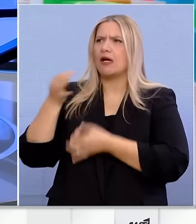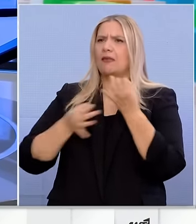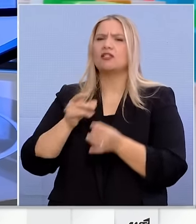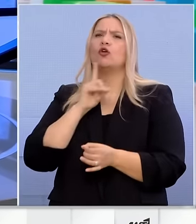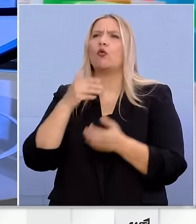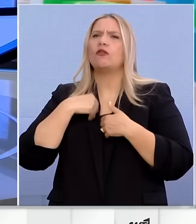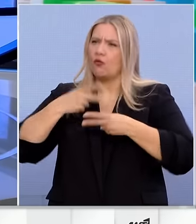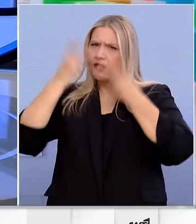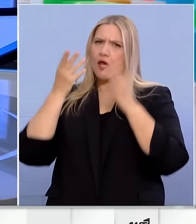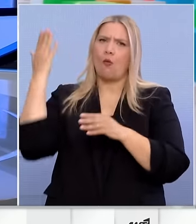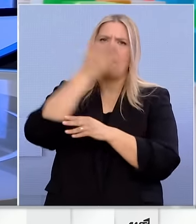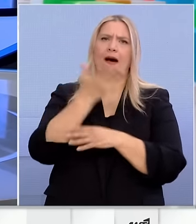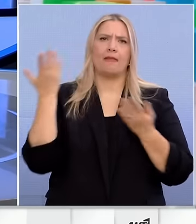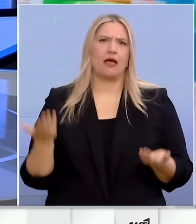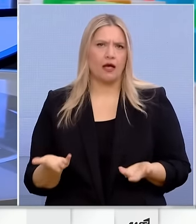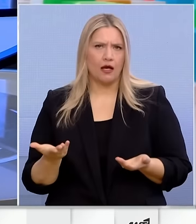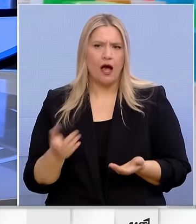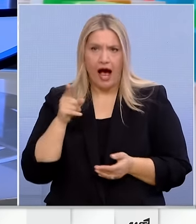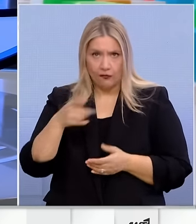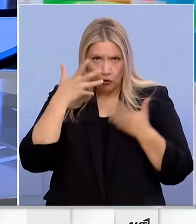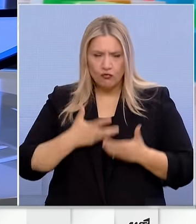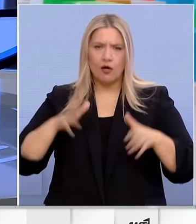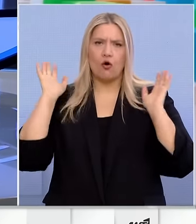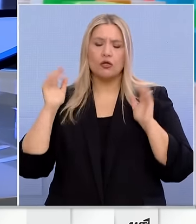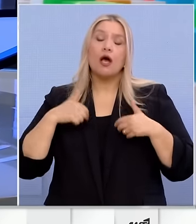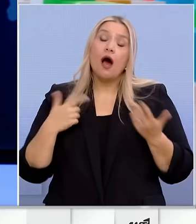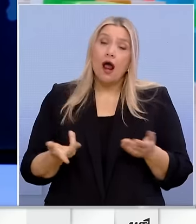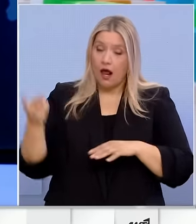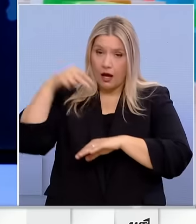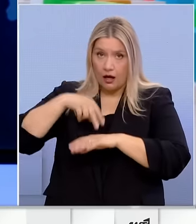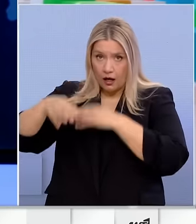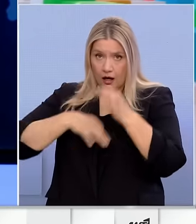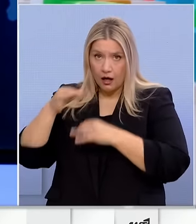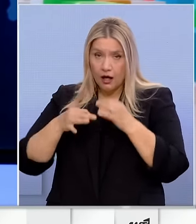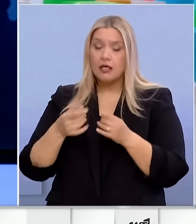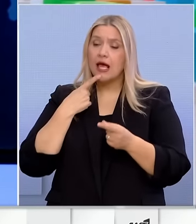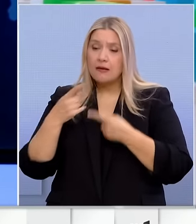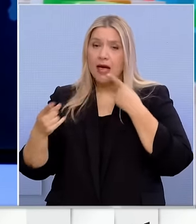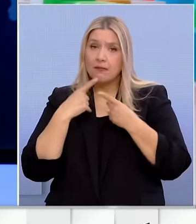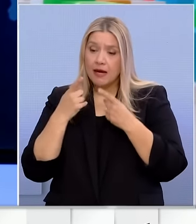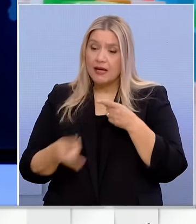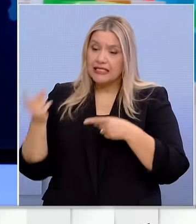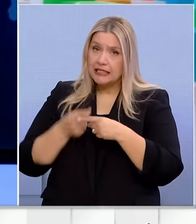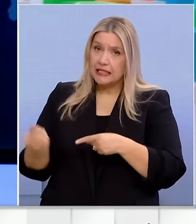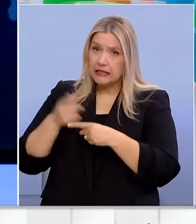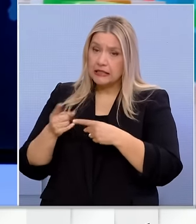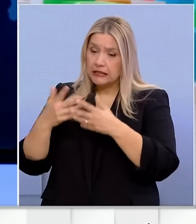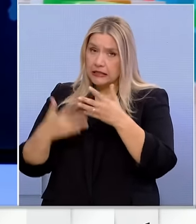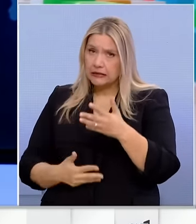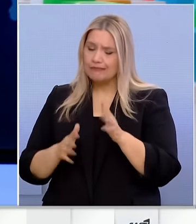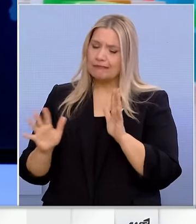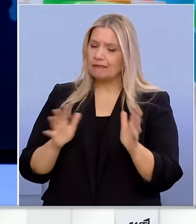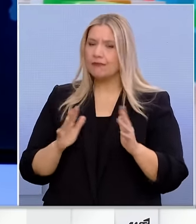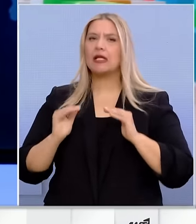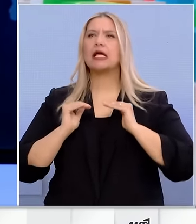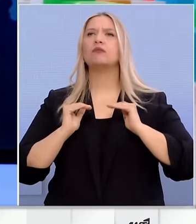πάμε και εμείς. Δεν είναι εκεί το ζήτημα. Αλλά η στιγμή που έγινε και αυτά που είπε και ό,τι ακολουθεί μας κάνει να λέμε ότι αυτά τα ήρεμα